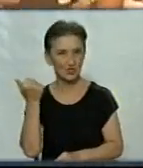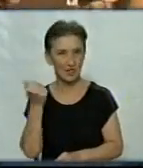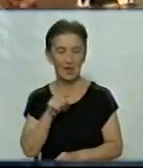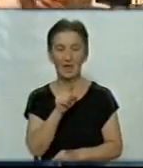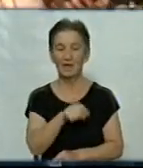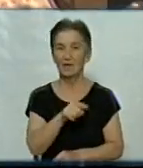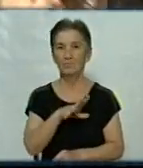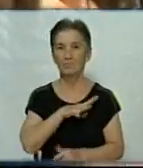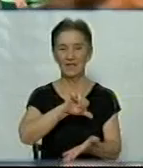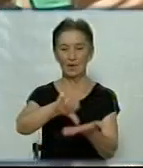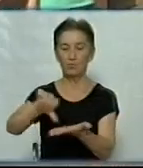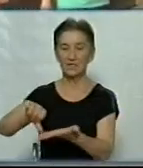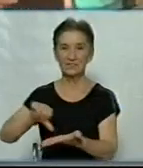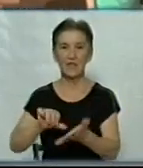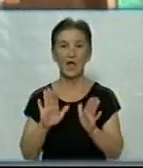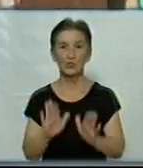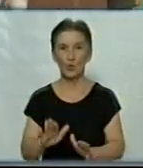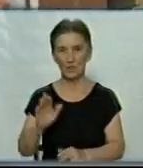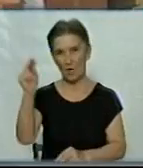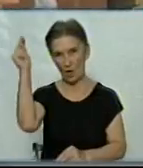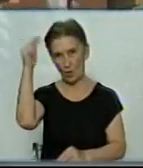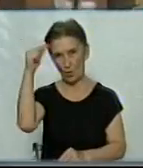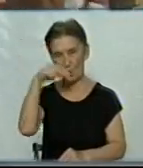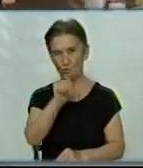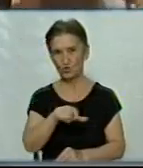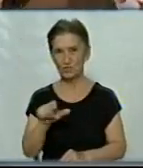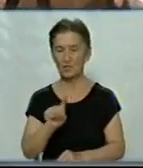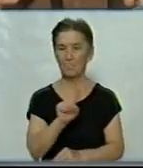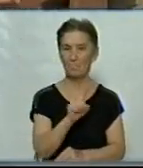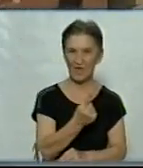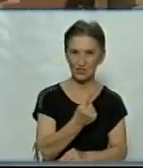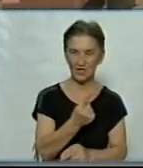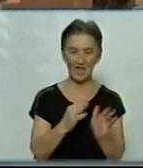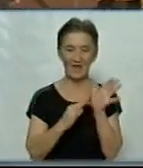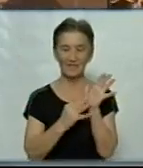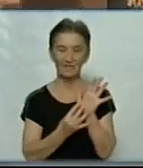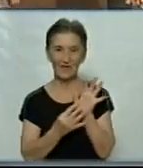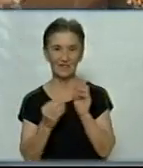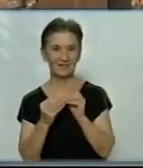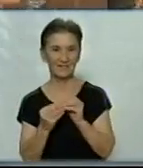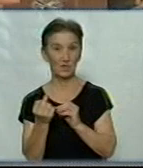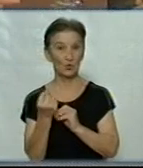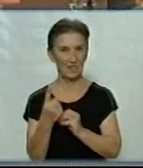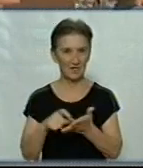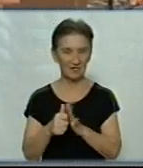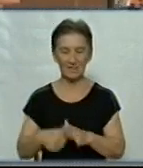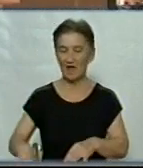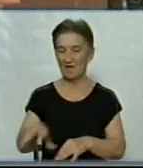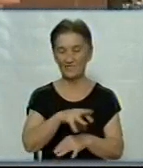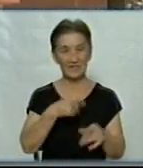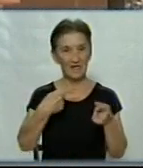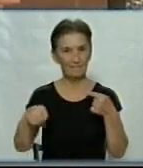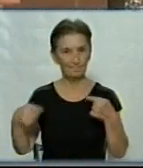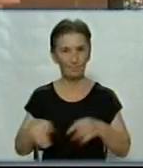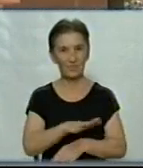були присутні тільки учні перших, 9, 10 і 11 класів. Всі останні діти